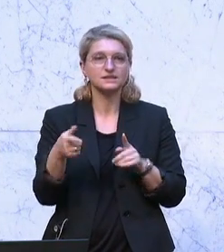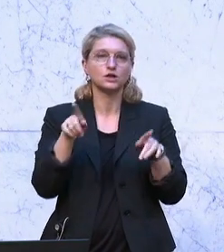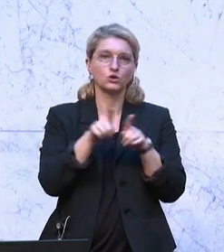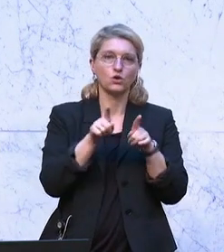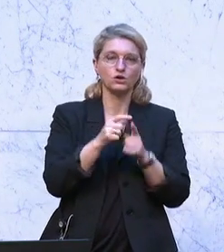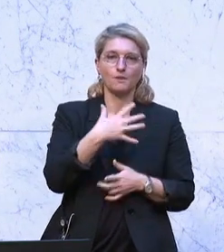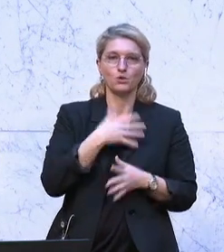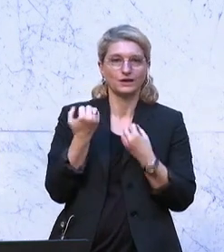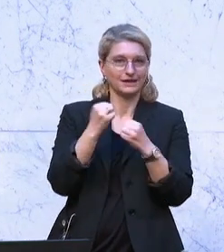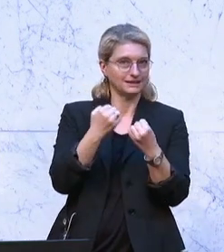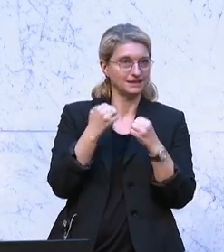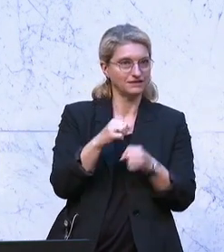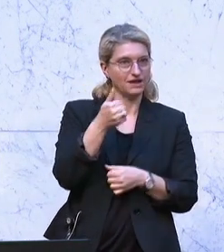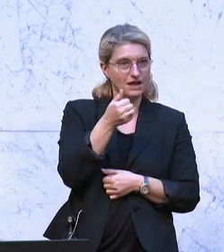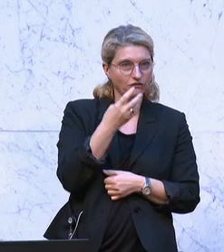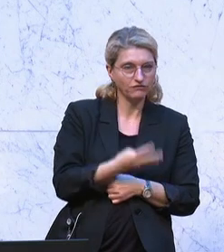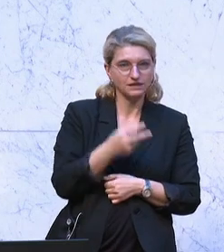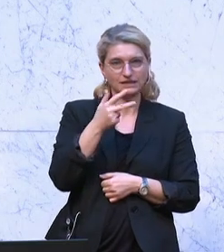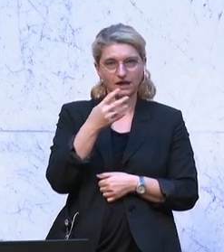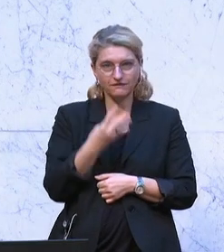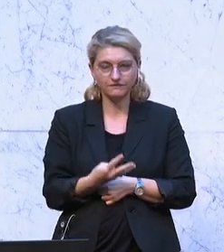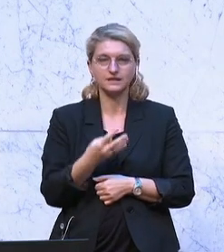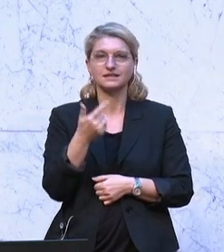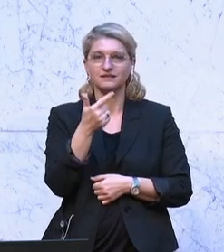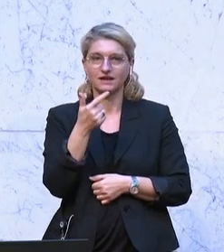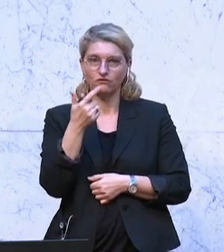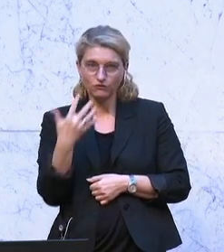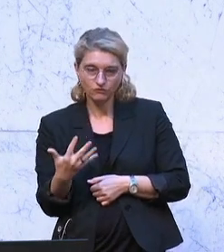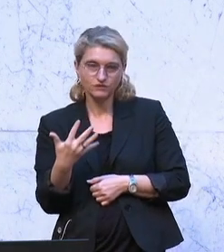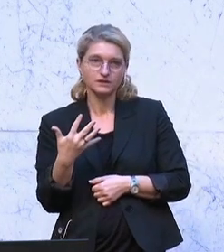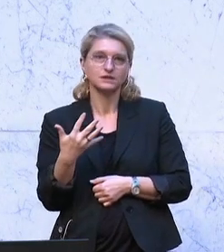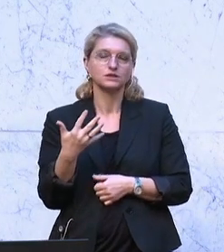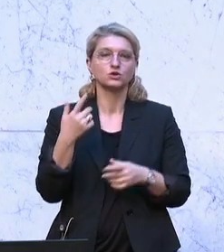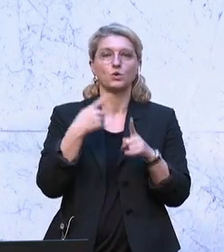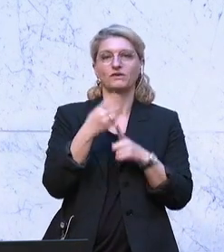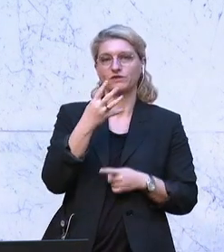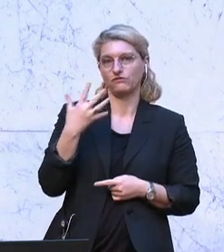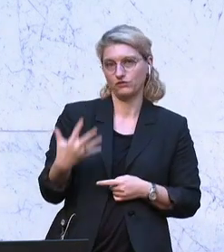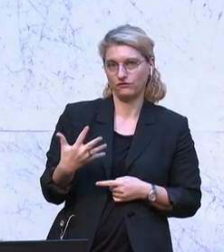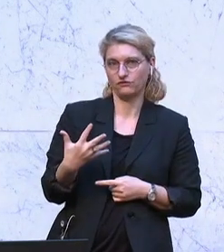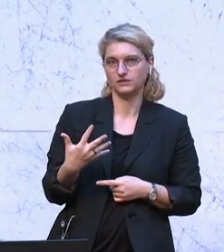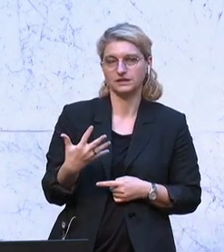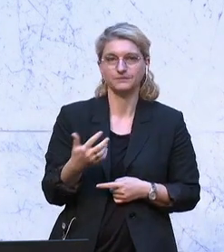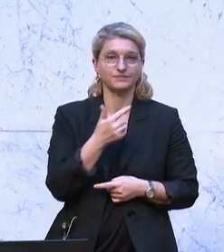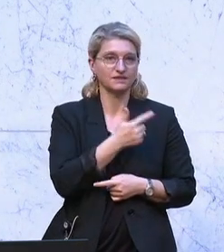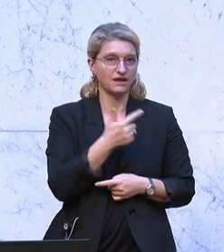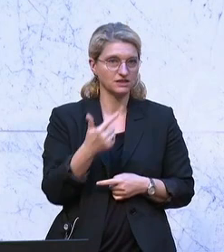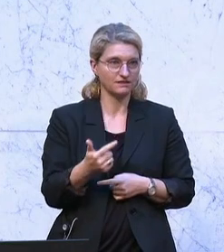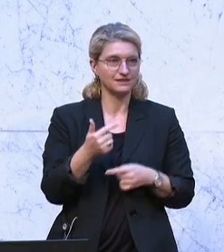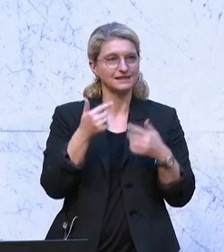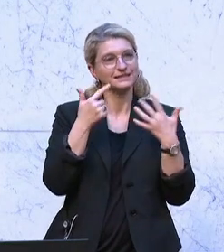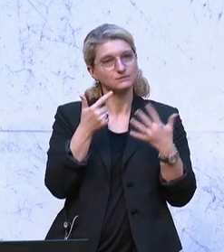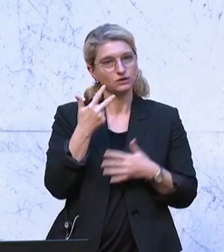zuerst Andreas Kolros von der SPÖ aus Tromau in Niederösterreich